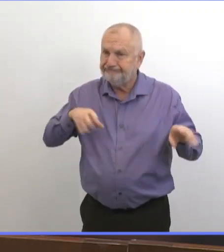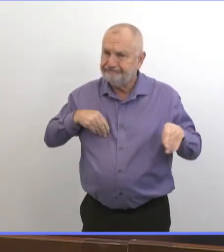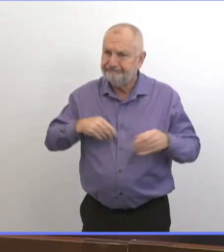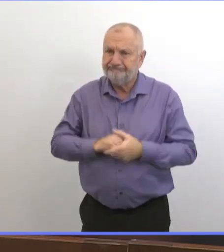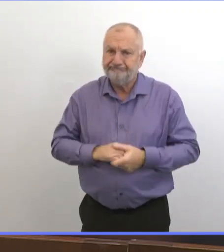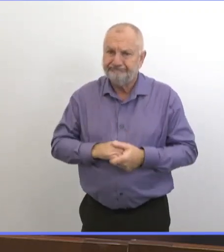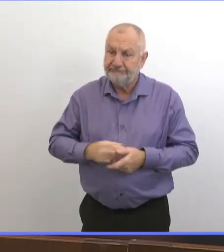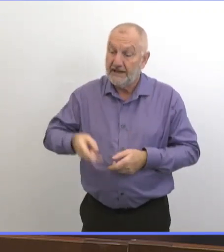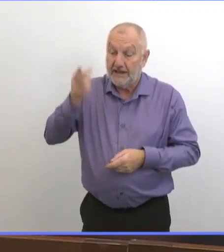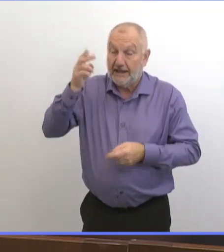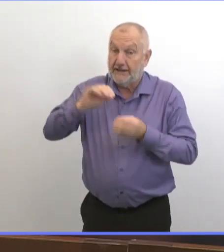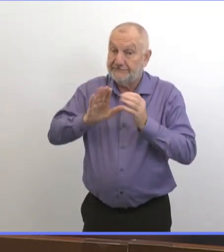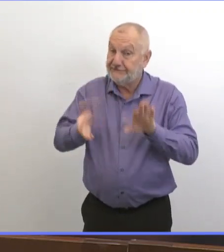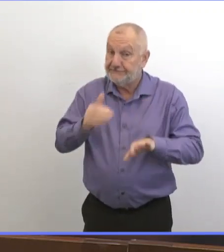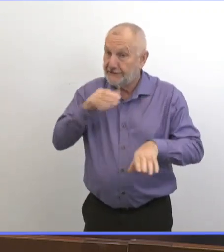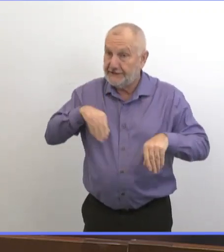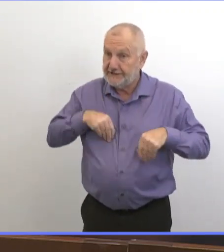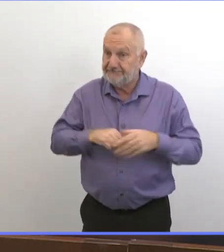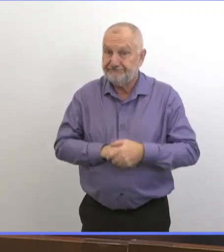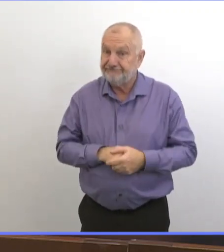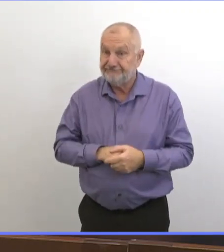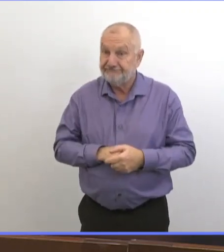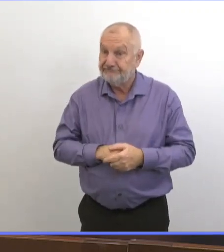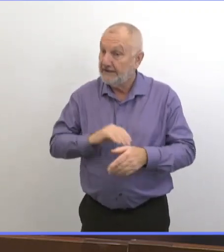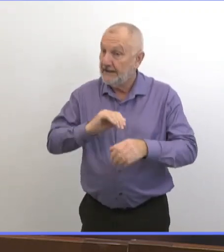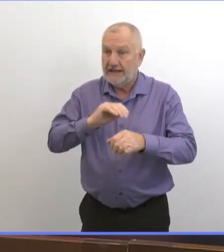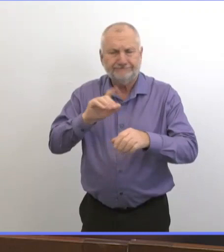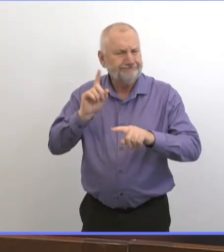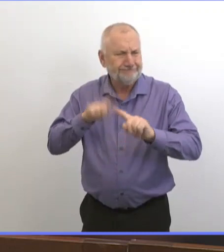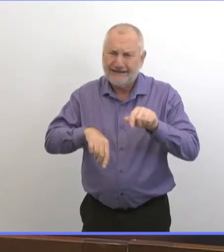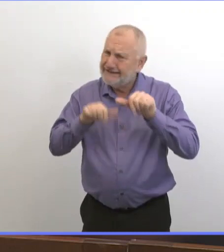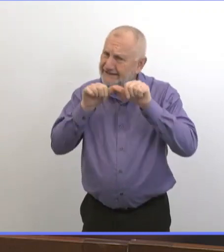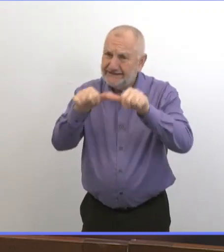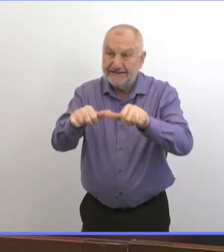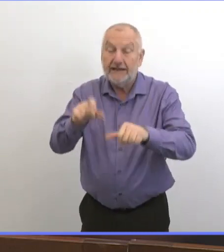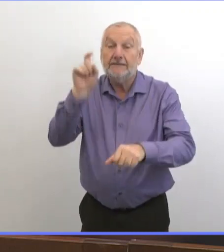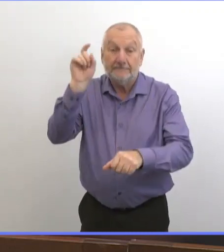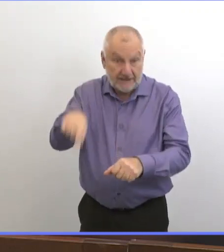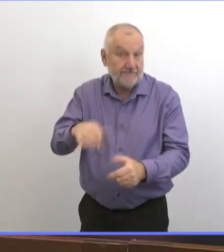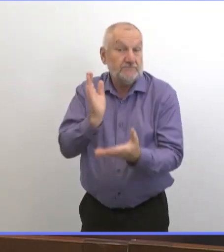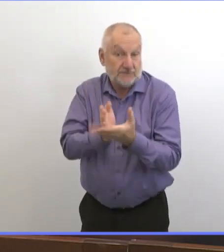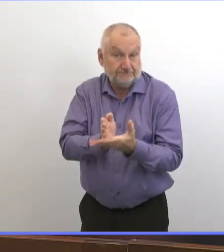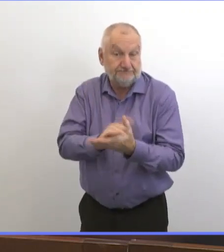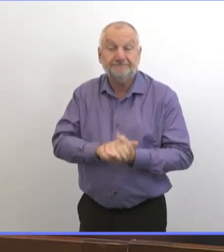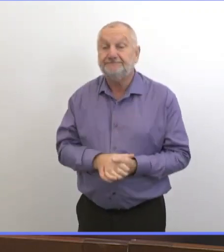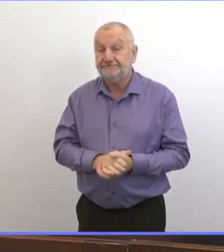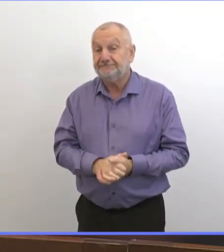quotidien. Et on ne peut pas continuer à donner des listes aussi longues tous les jours.